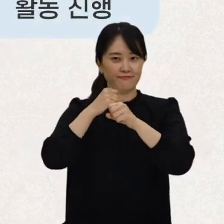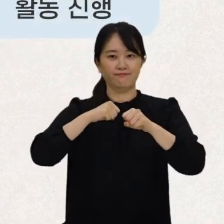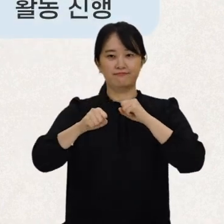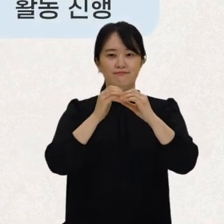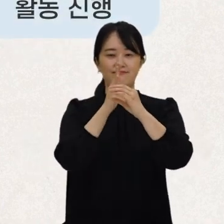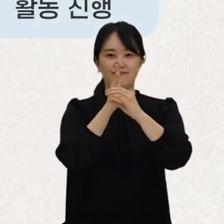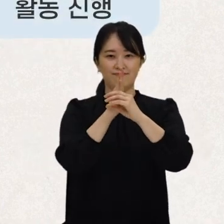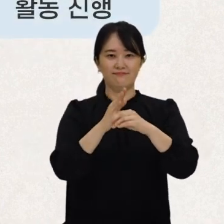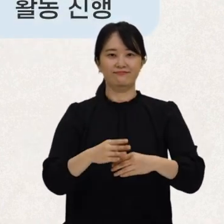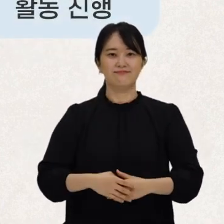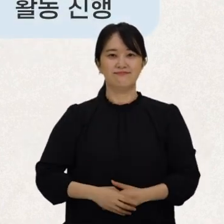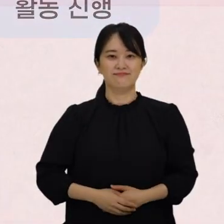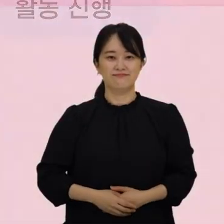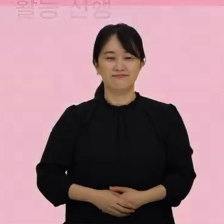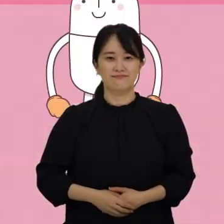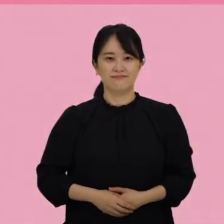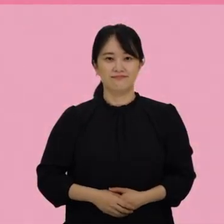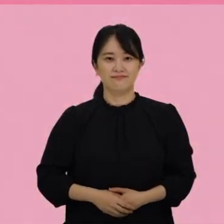진행하고 있답니다.